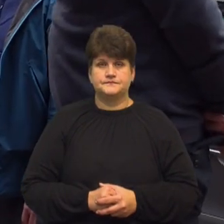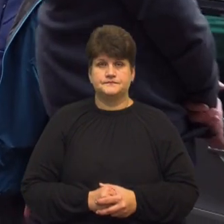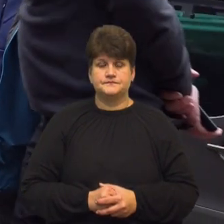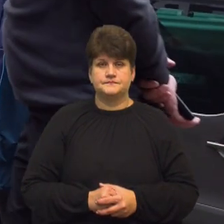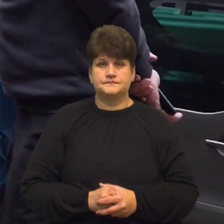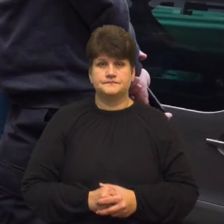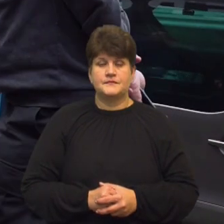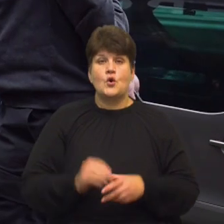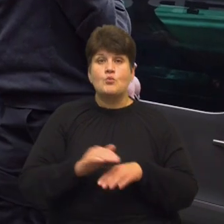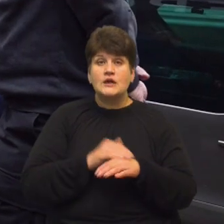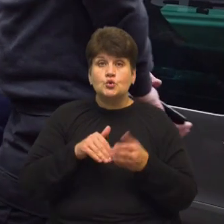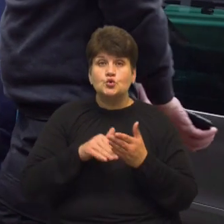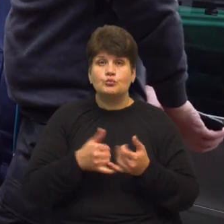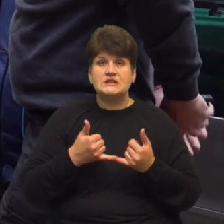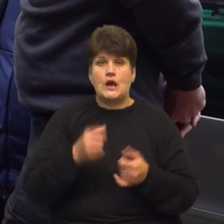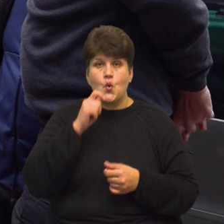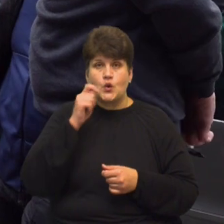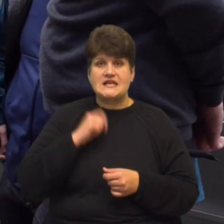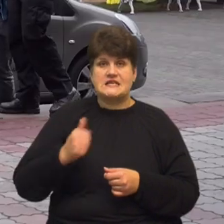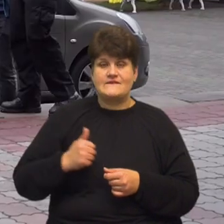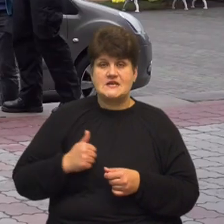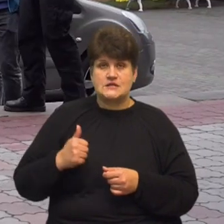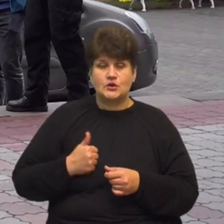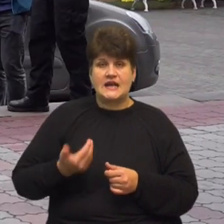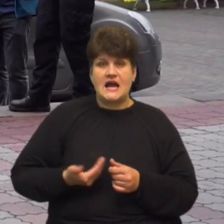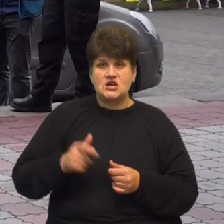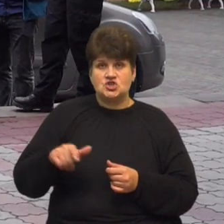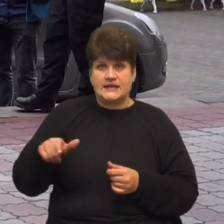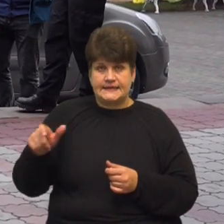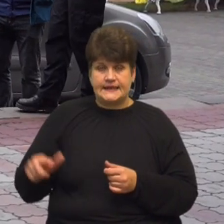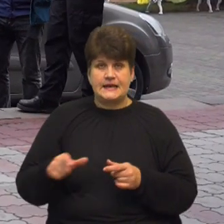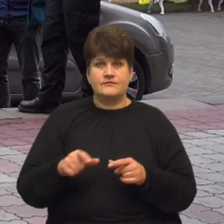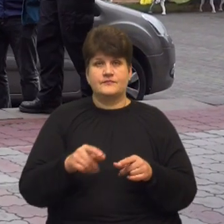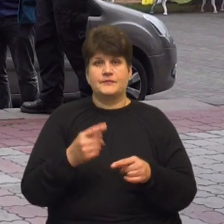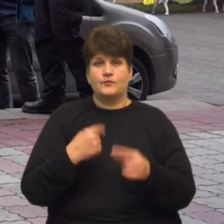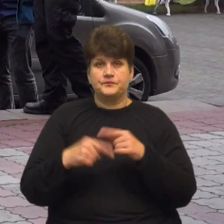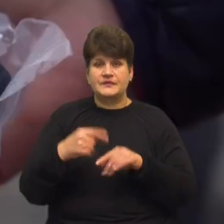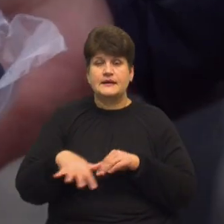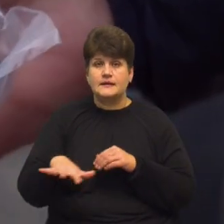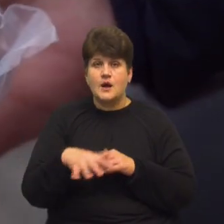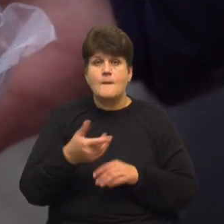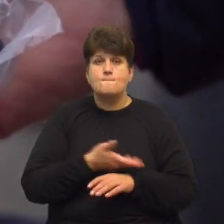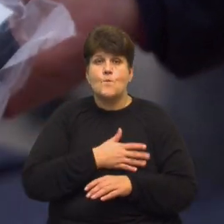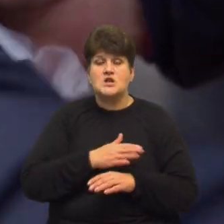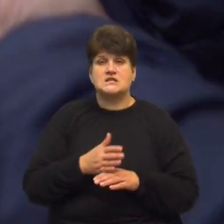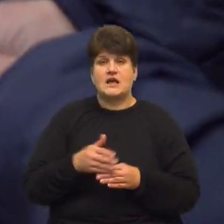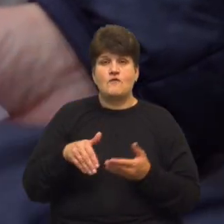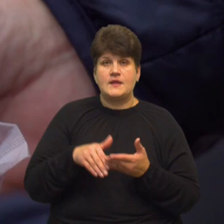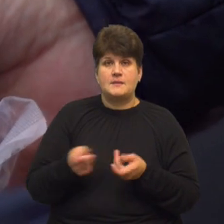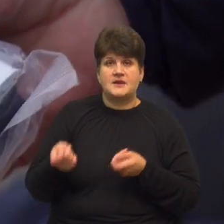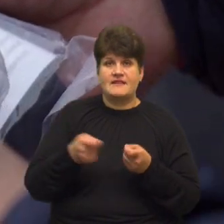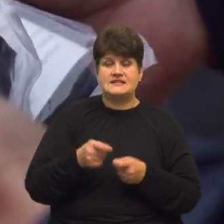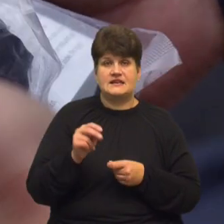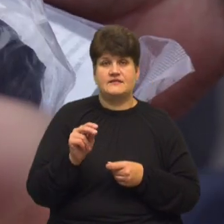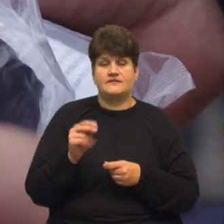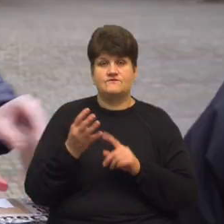Гуманітарну допомогу для українських військових та для жителів деокупованих територій польські волонтери привезли до Тернополя у четверте,